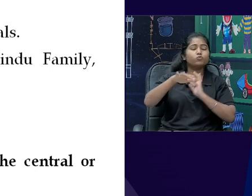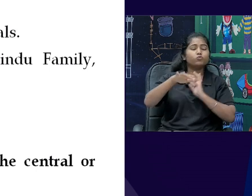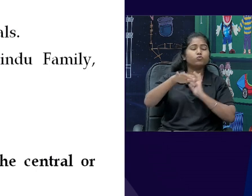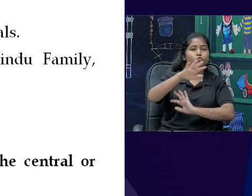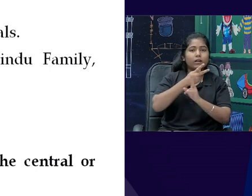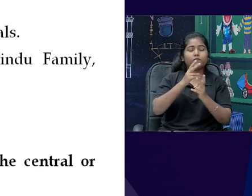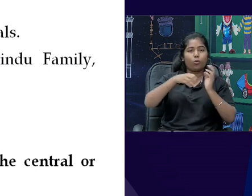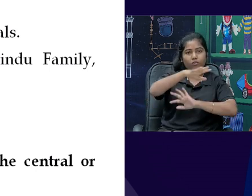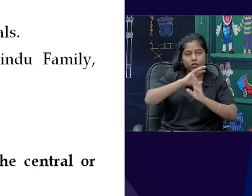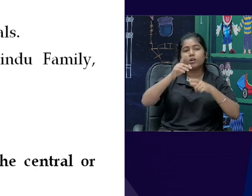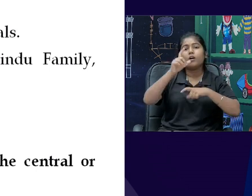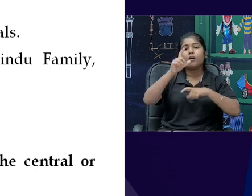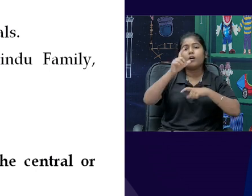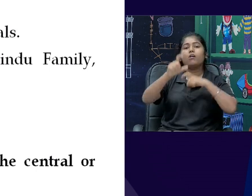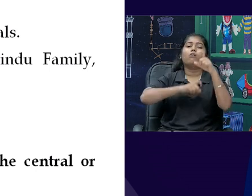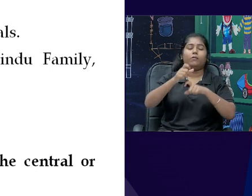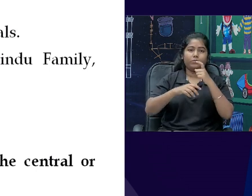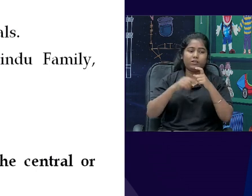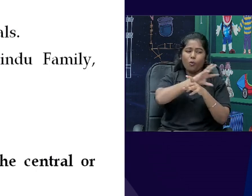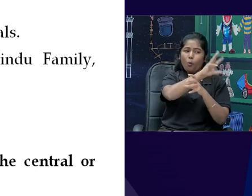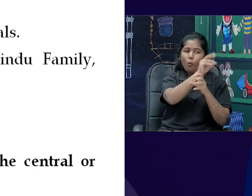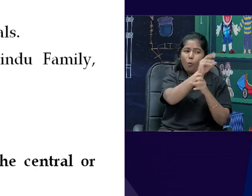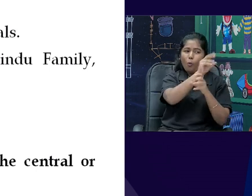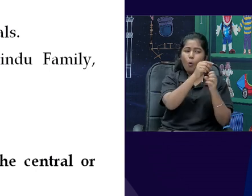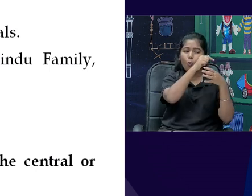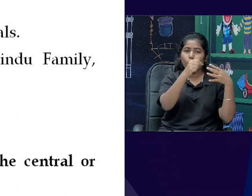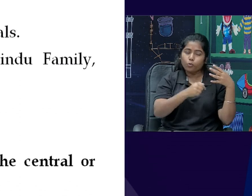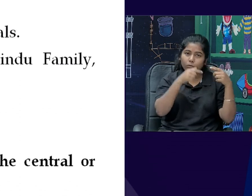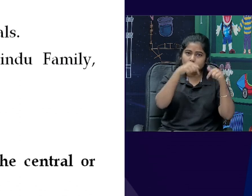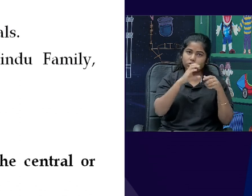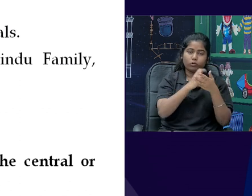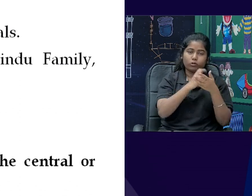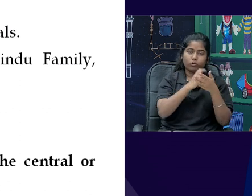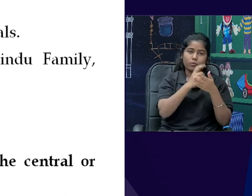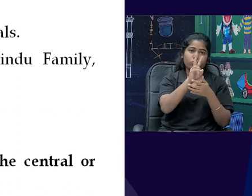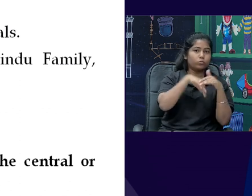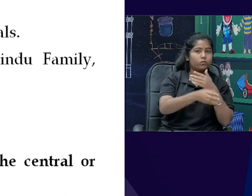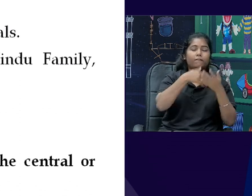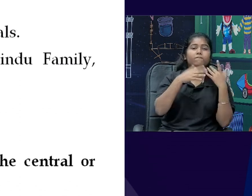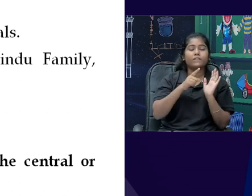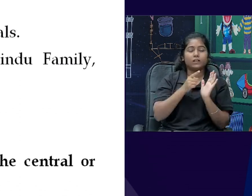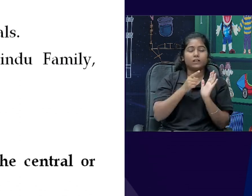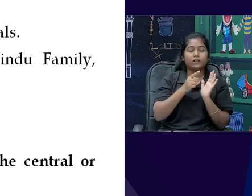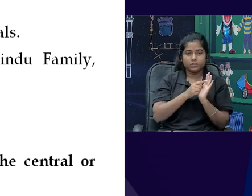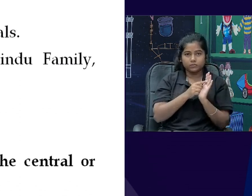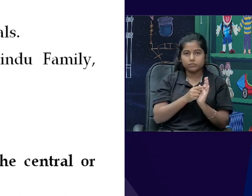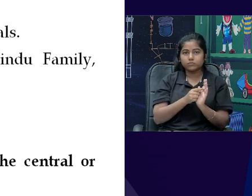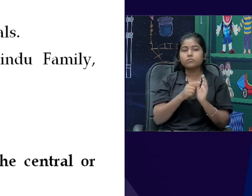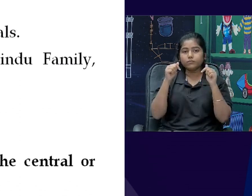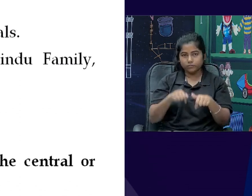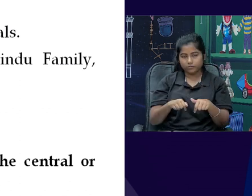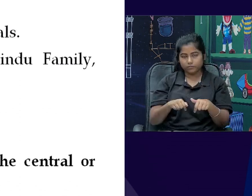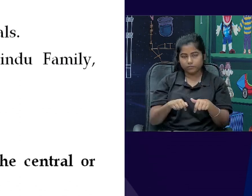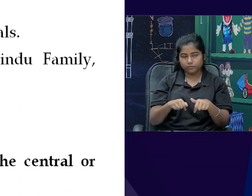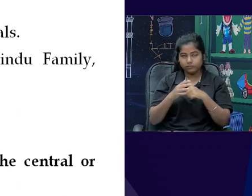और हमारे प्यारे बच्चों ने चाप्टर 2 में ये सब पड़ रखा है, आज की हमारी बात है, चर्चा है पुब्लिक सेक्टर की,